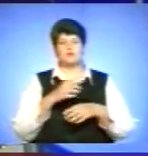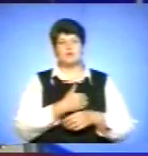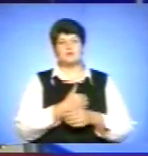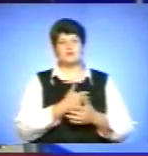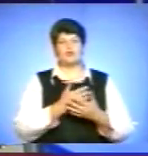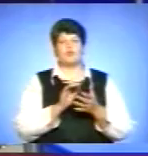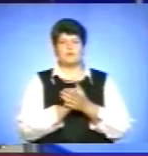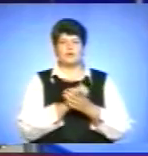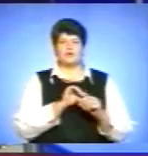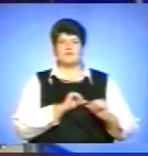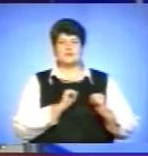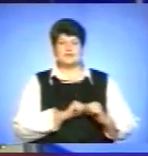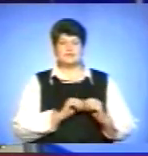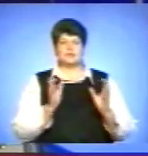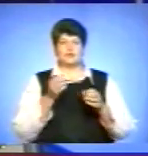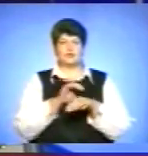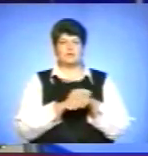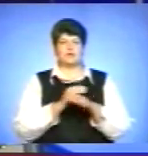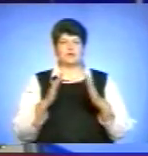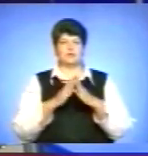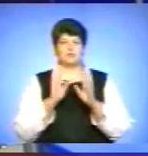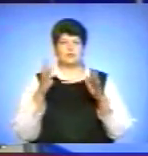серці і затишку в оселях. Бувайте здорові!